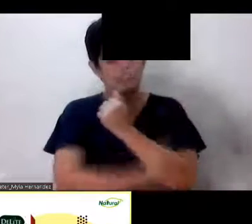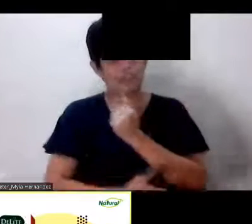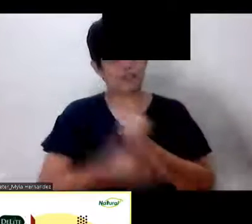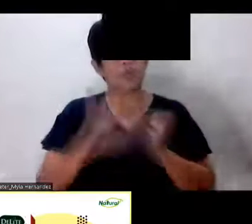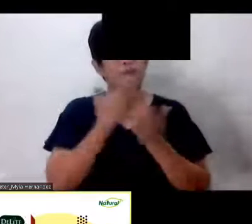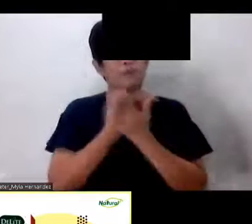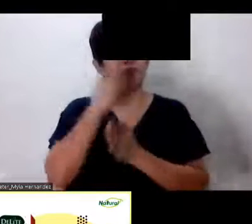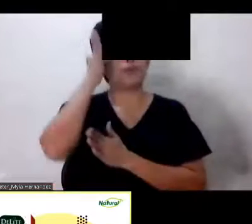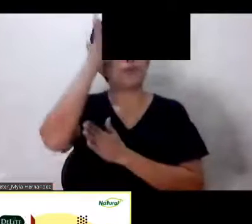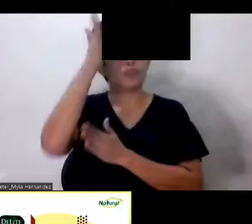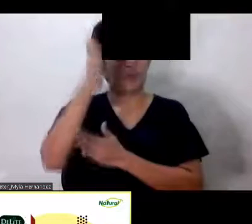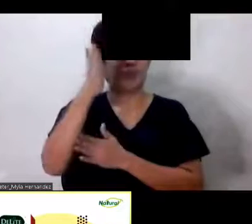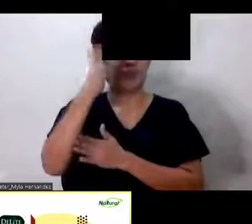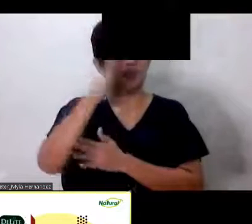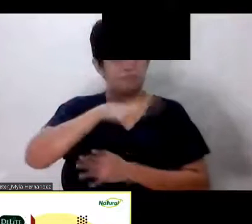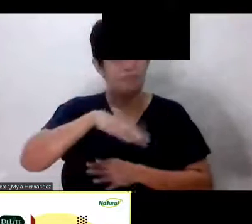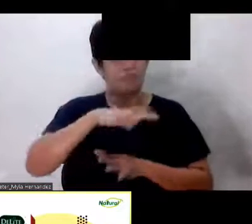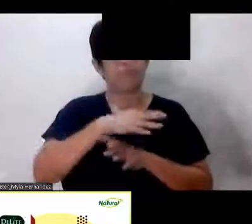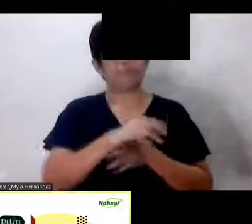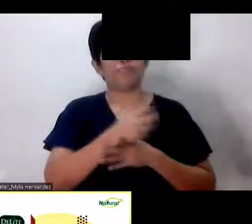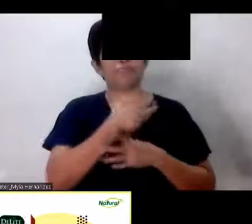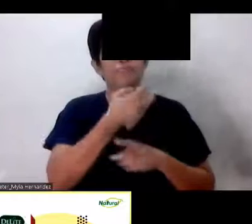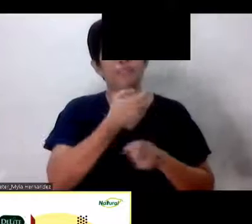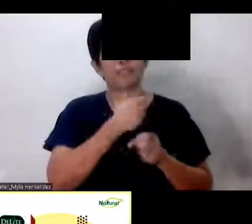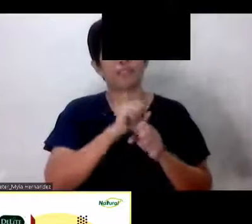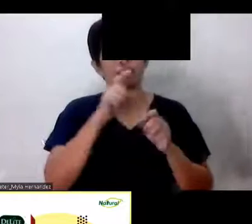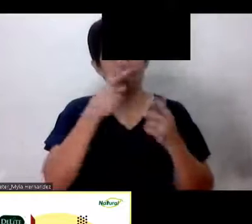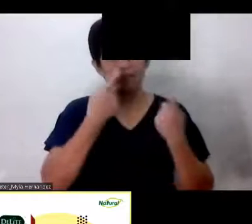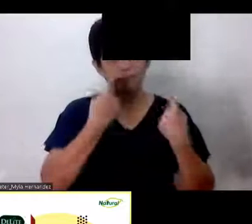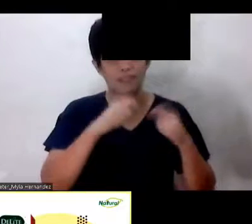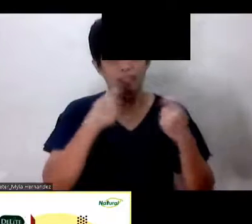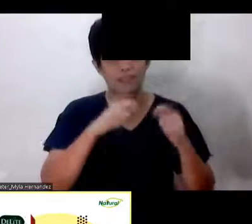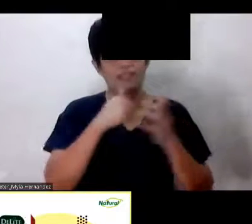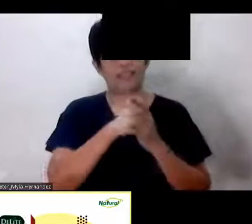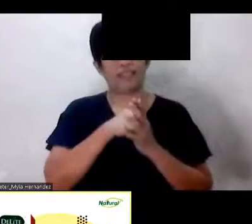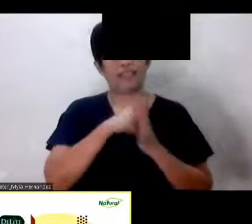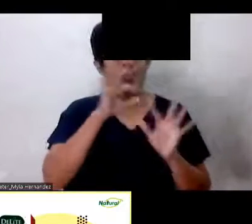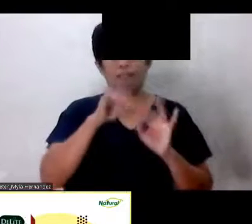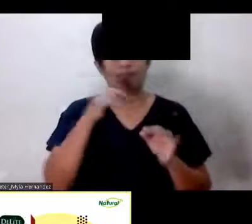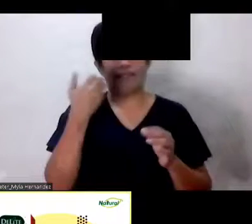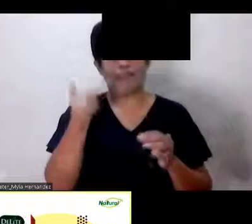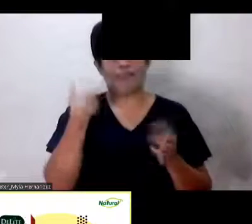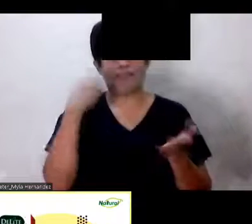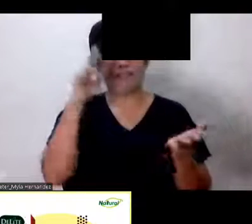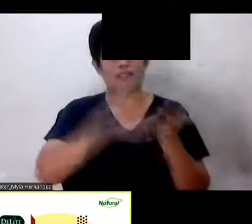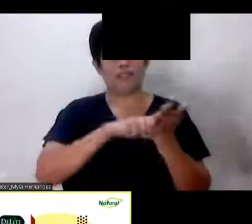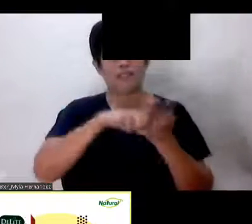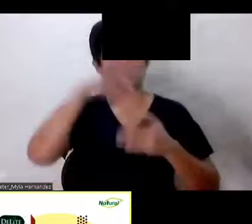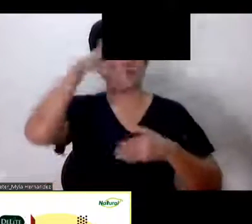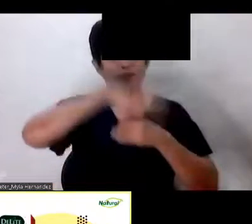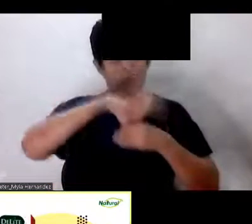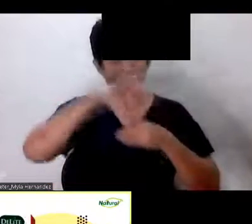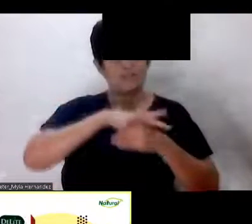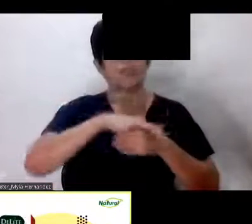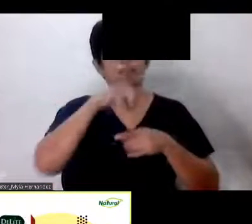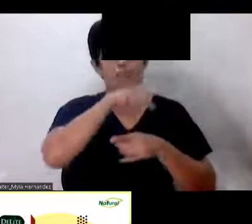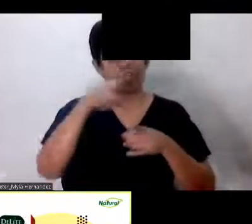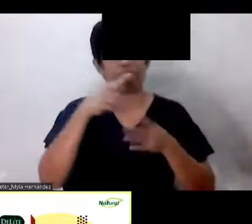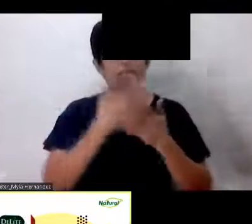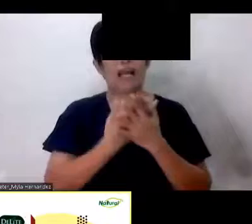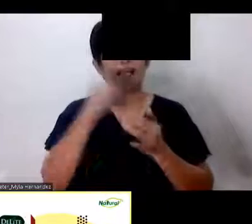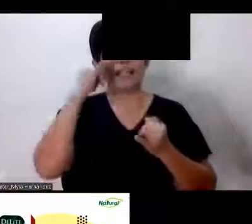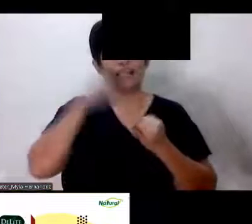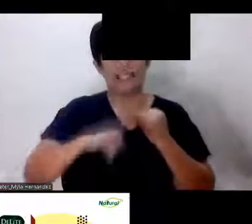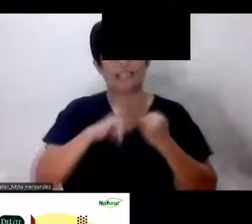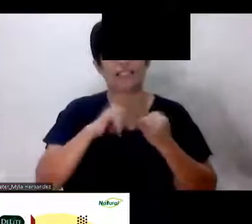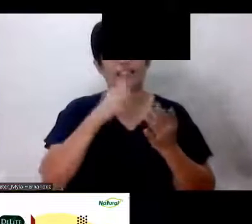Naku Sikapin natin Kung di pa kayo registered to vote Last weekend na ngayon Baka pwede pa niyong gawin Diba Things